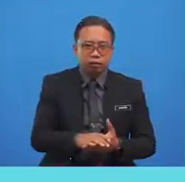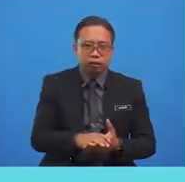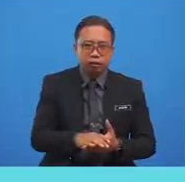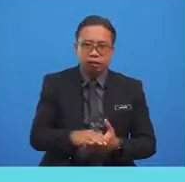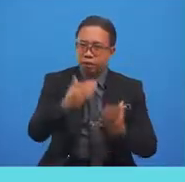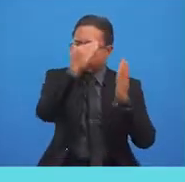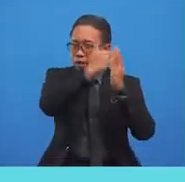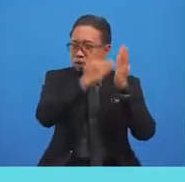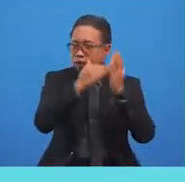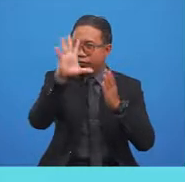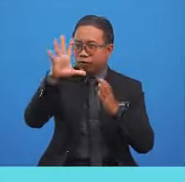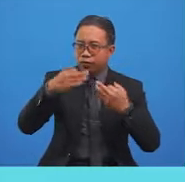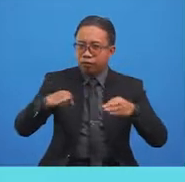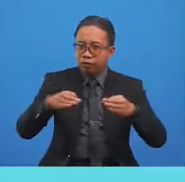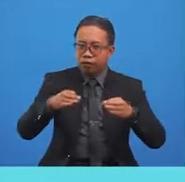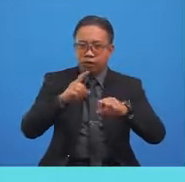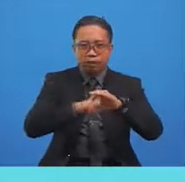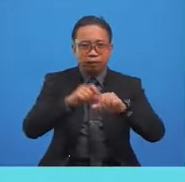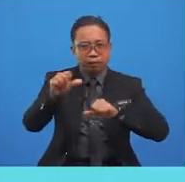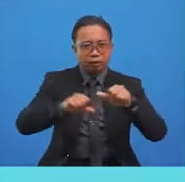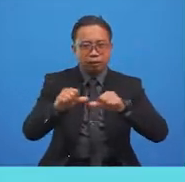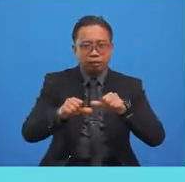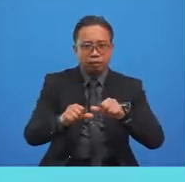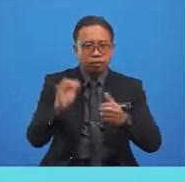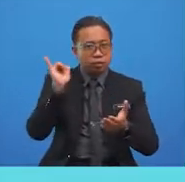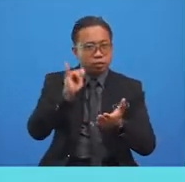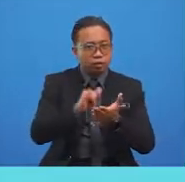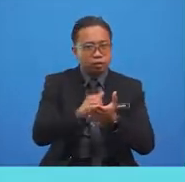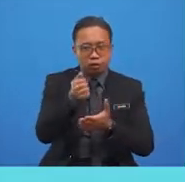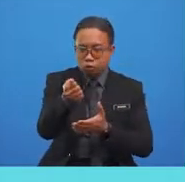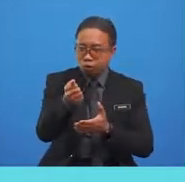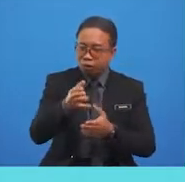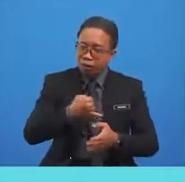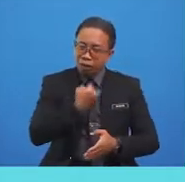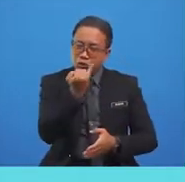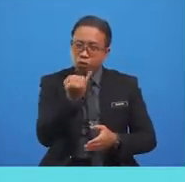five free time activities that you enjoy doing?